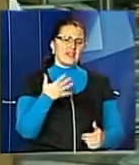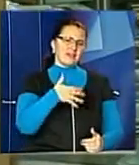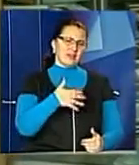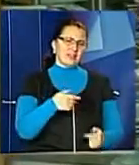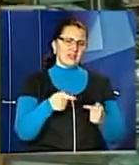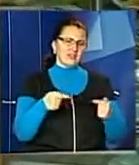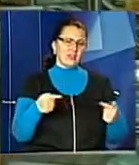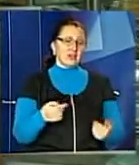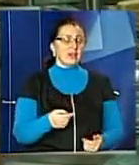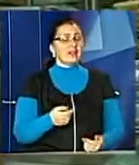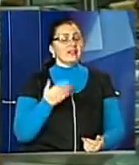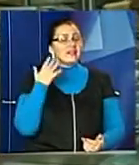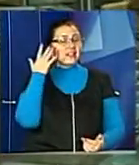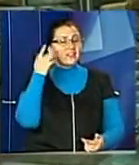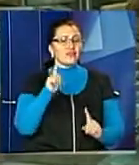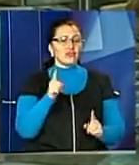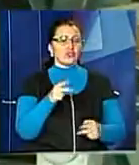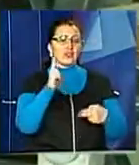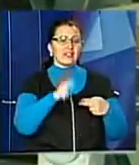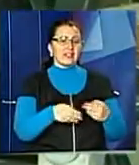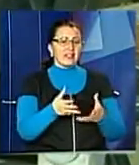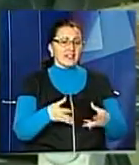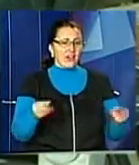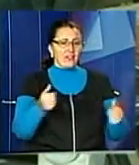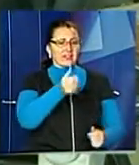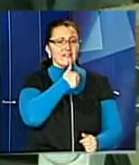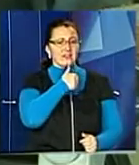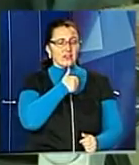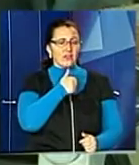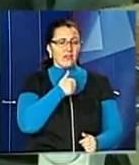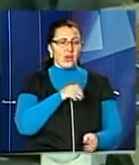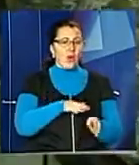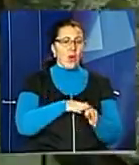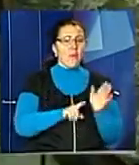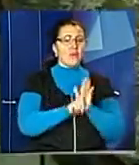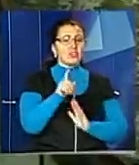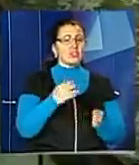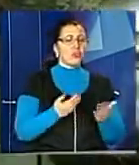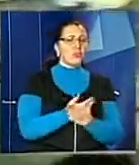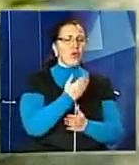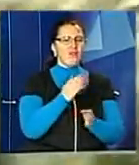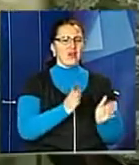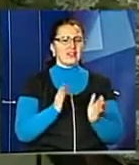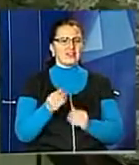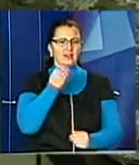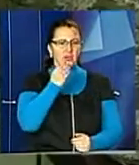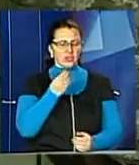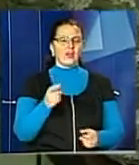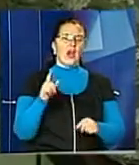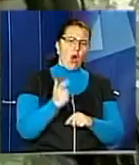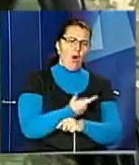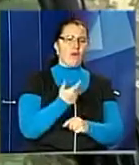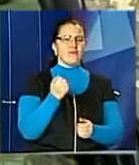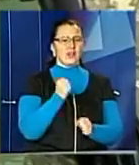Сподіваються, вже не при кінці весни експеримент із впровадження нової системи харчування знову запрацює. Ольга Тимуляк,